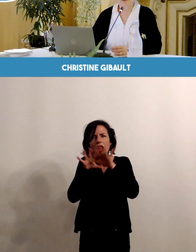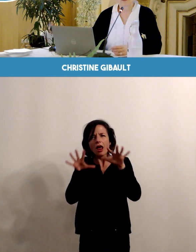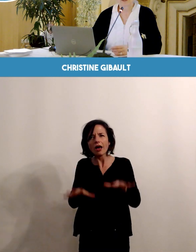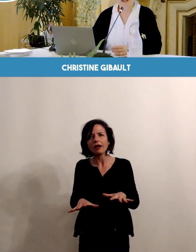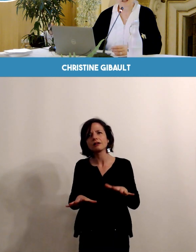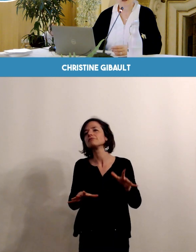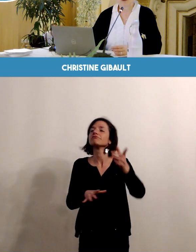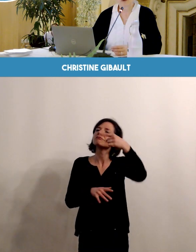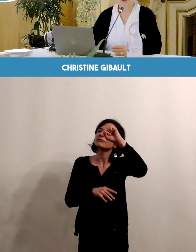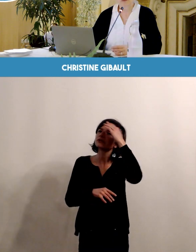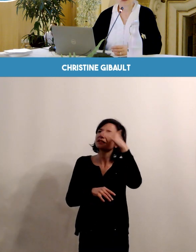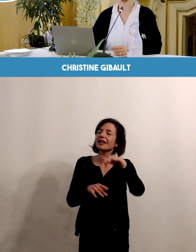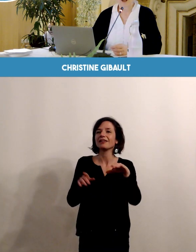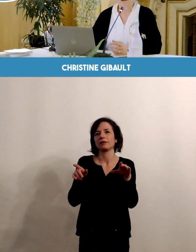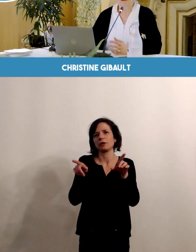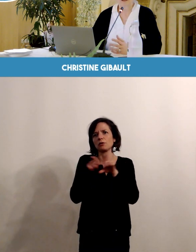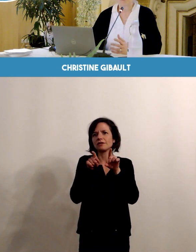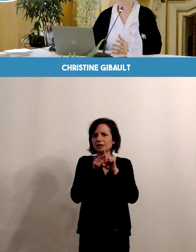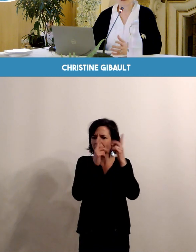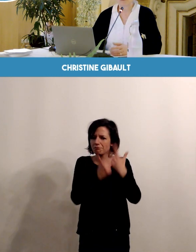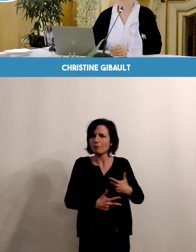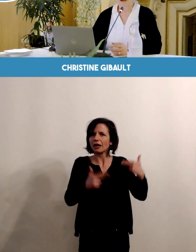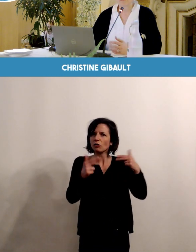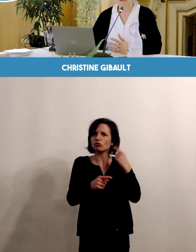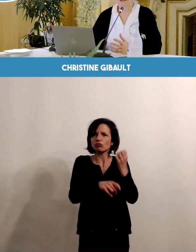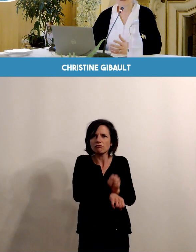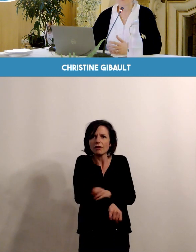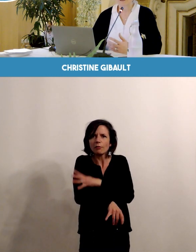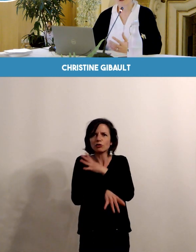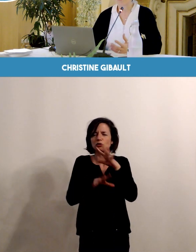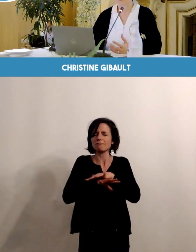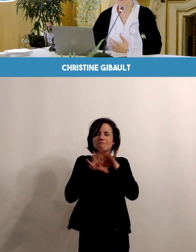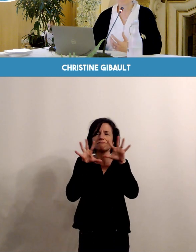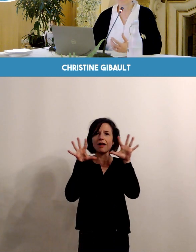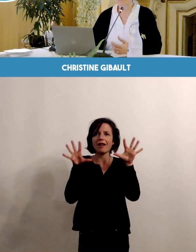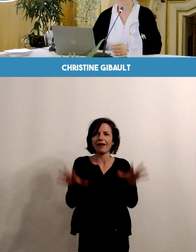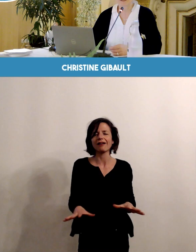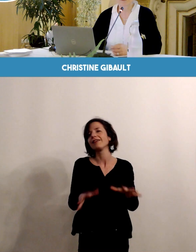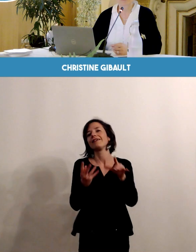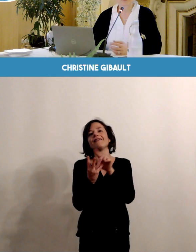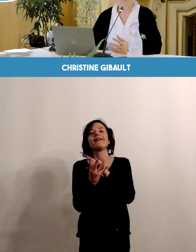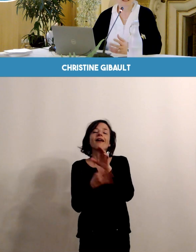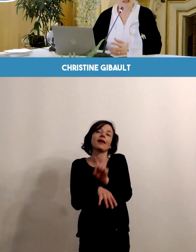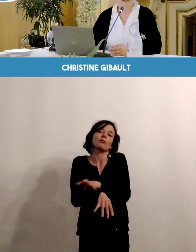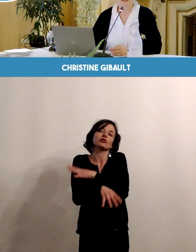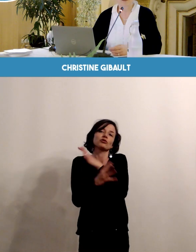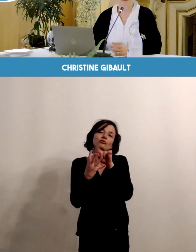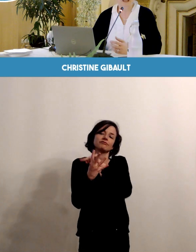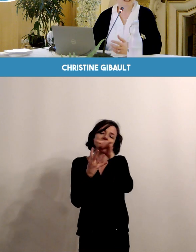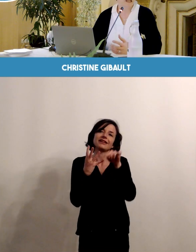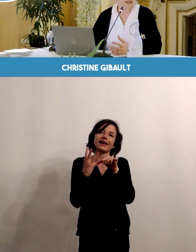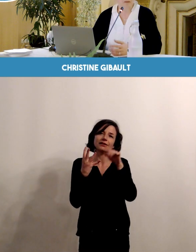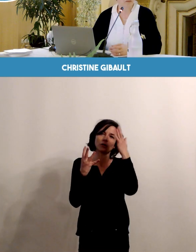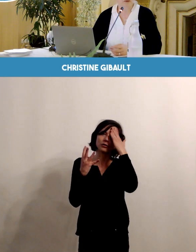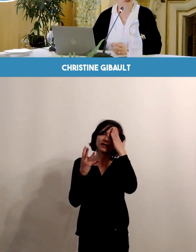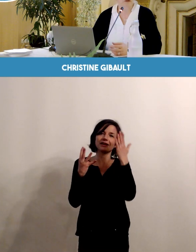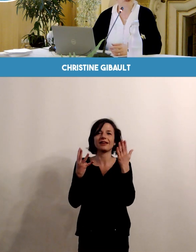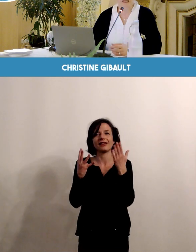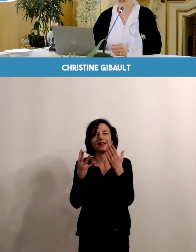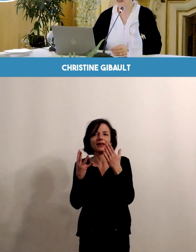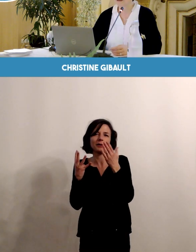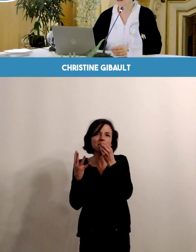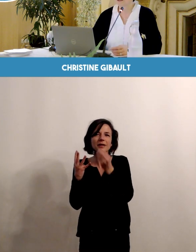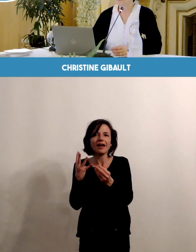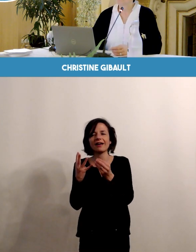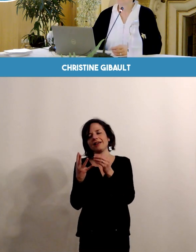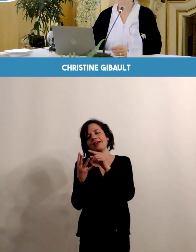période chargée d'émotions et notamment parmi les quatre grandes émotions que nous connaissons, y en a certaines qui sont très exacerbées pendant la